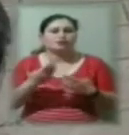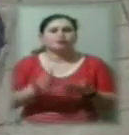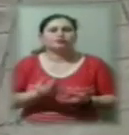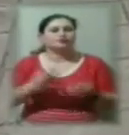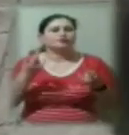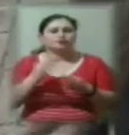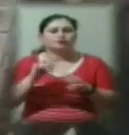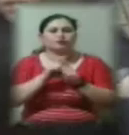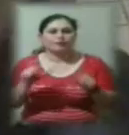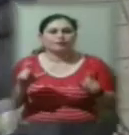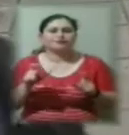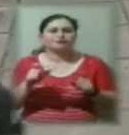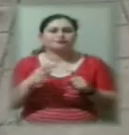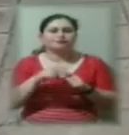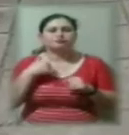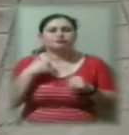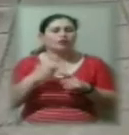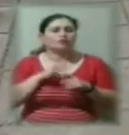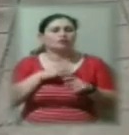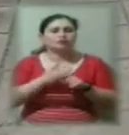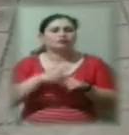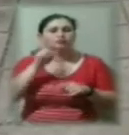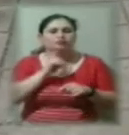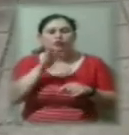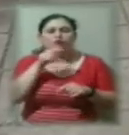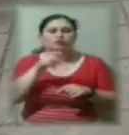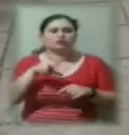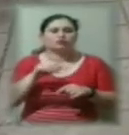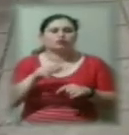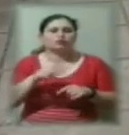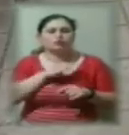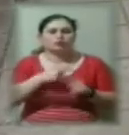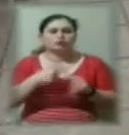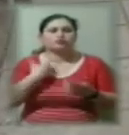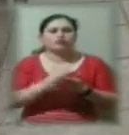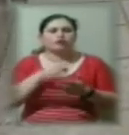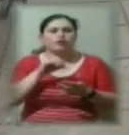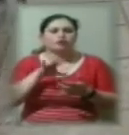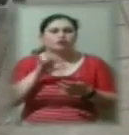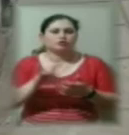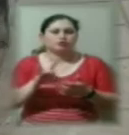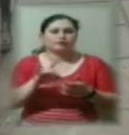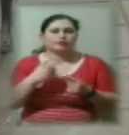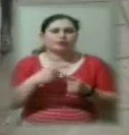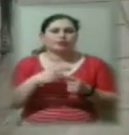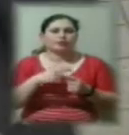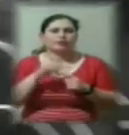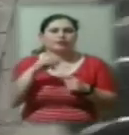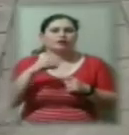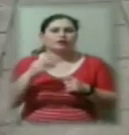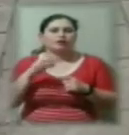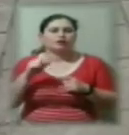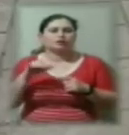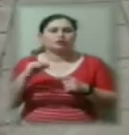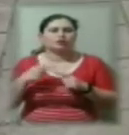І ось дуже було зручно, коли ця служба була. У нас був свій фельдшер Лілія Анатолійовна. Тобто завжди можна було і